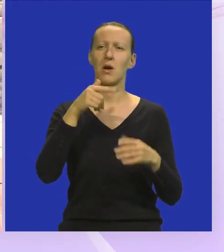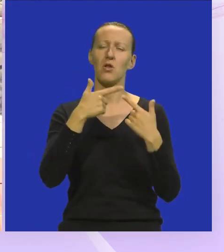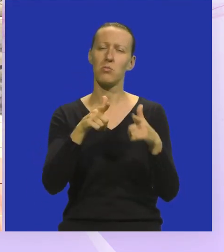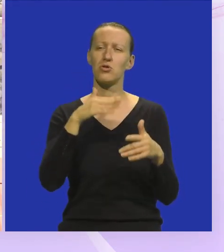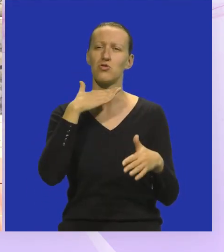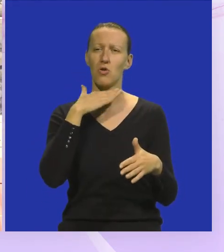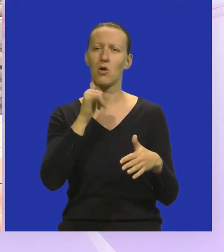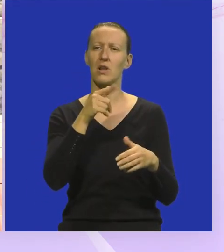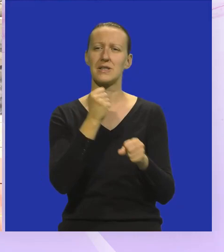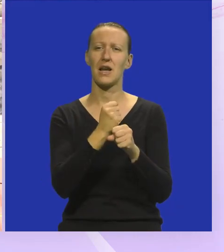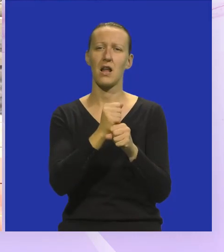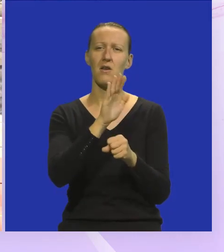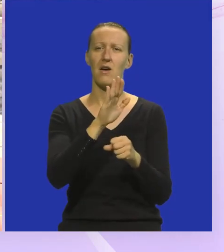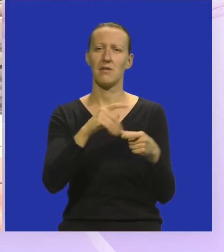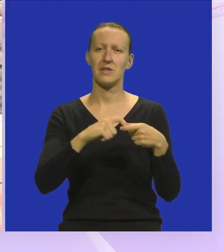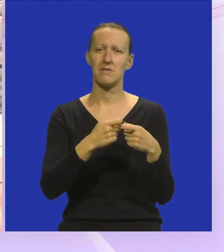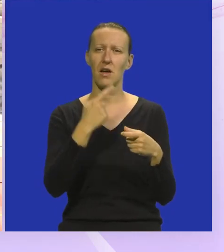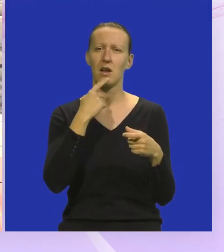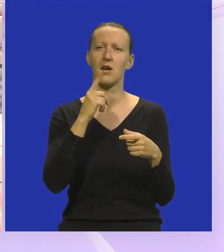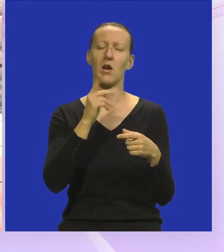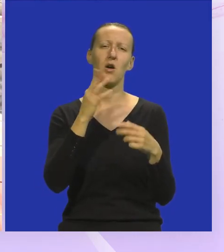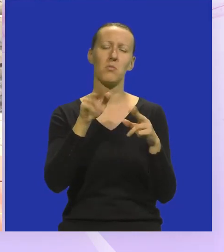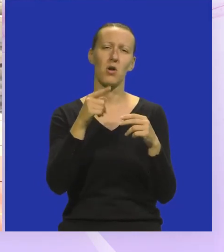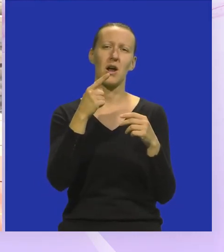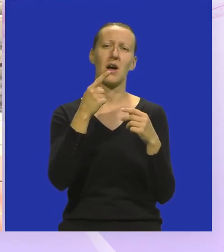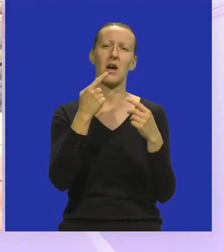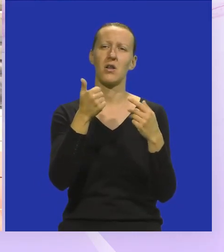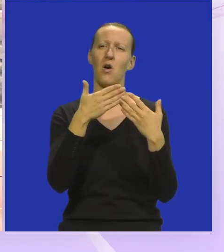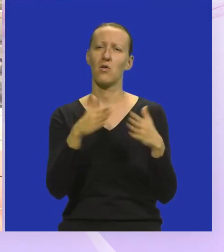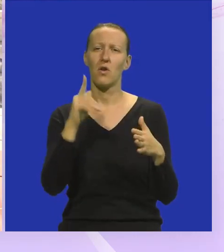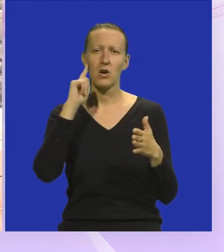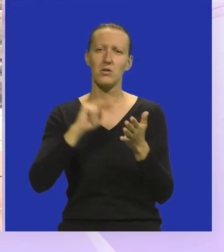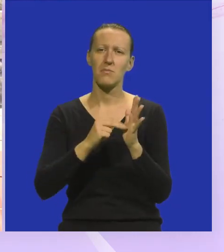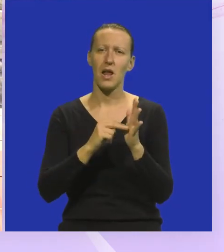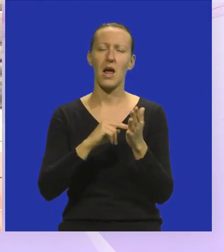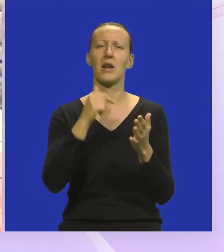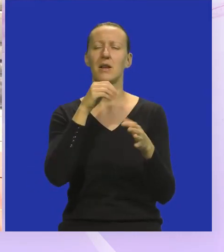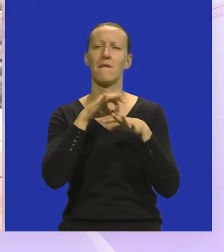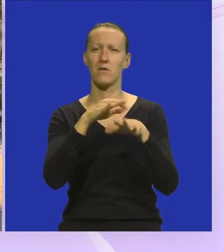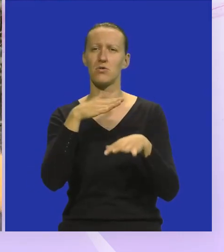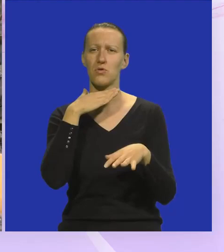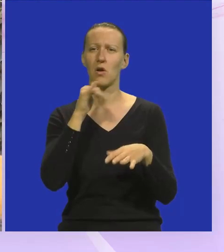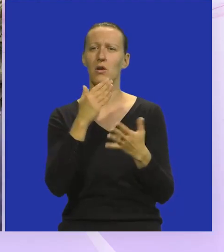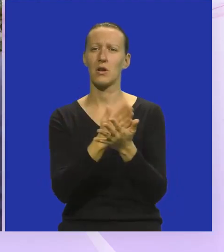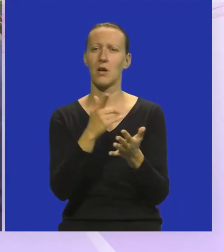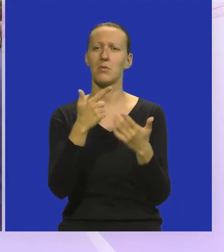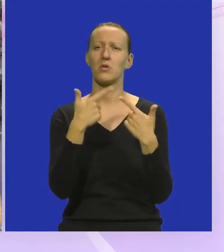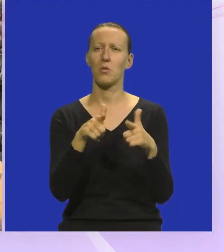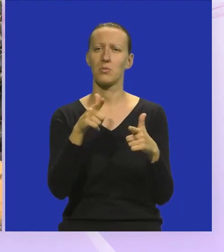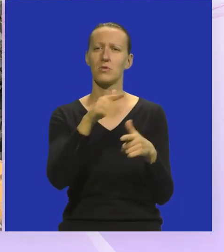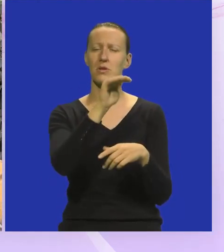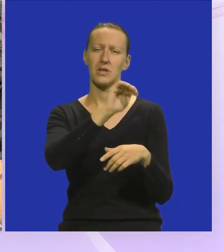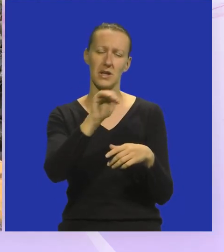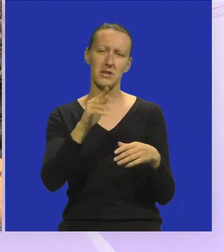dopuštenje škole da se radi ovakve stvari Ipak mora stojati jedno otvoreno razmišljanje isto i vodstva škole da bi se dopustilo